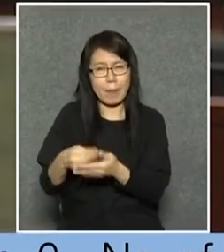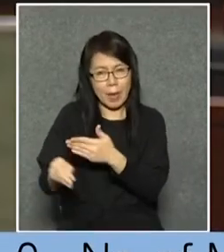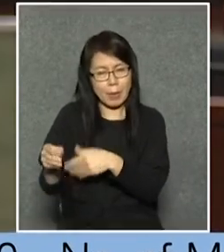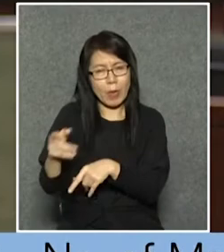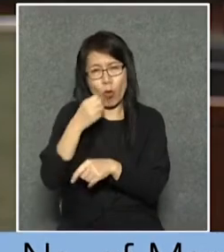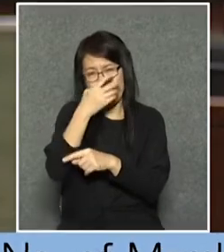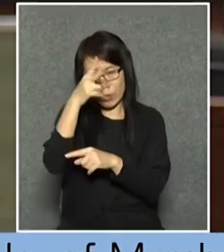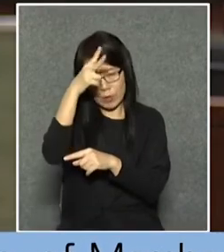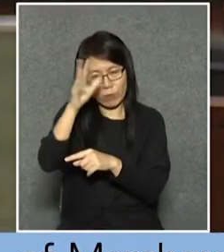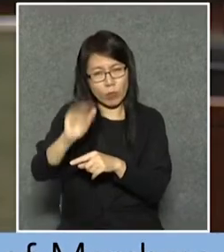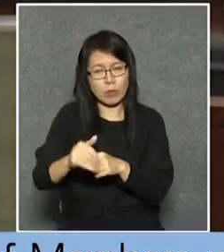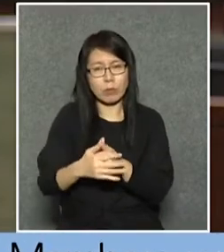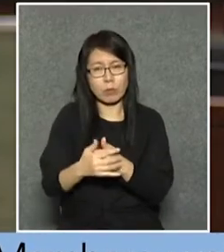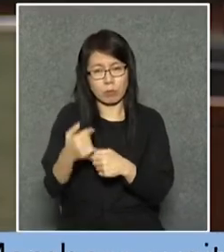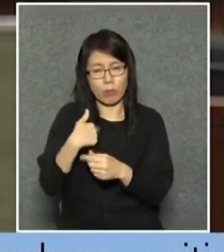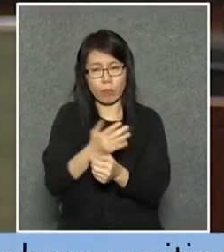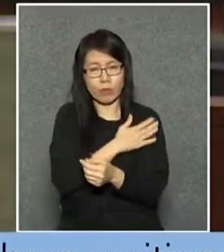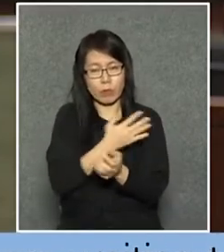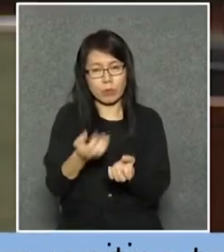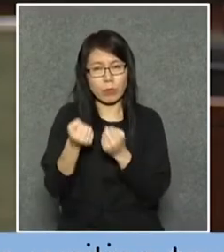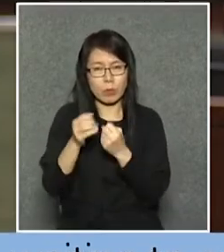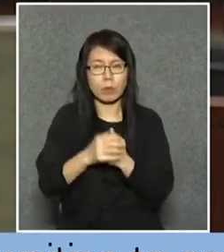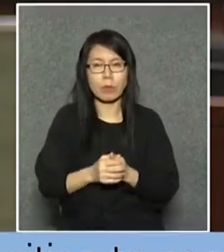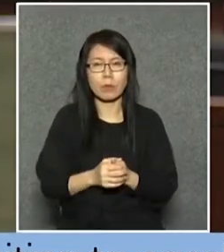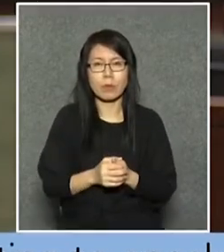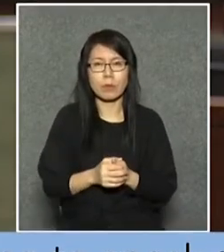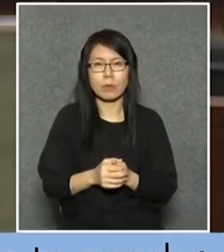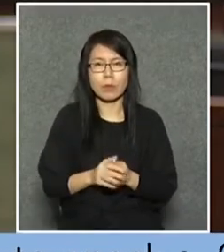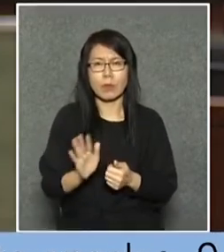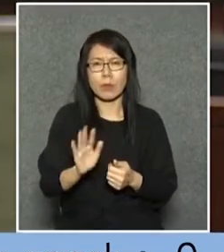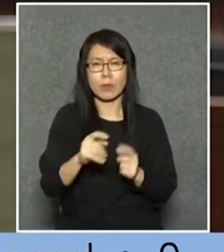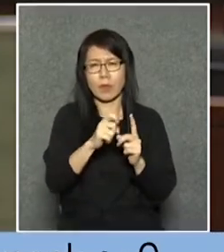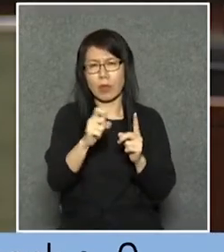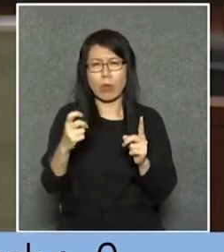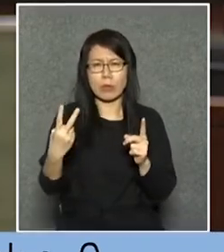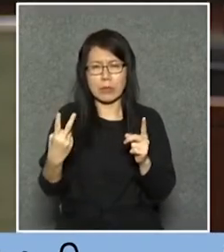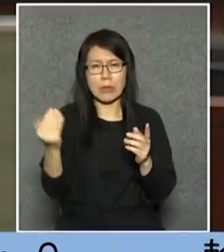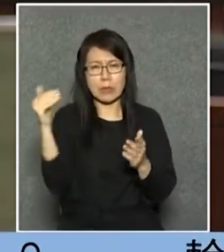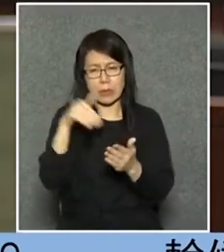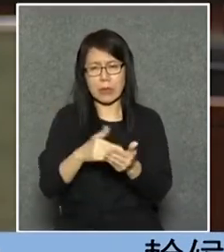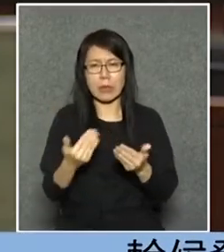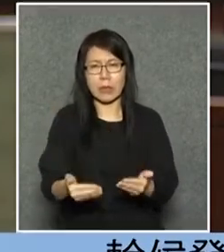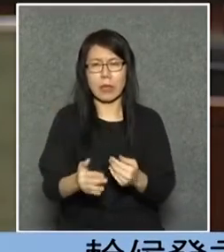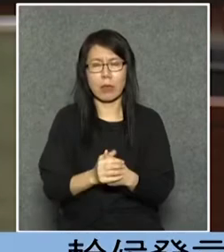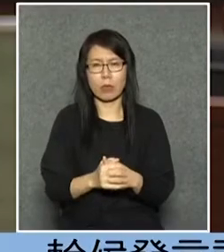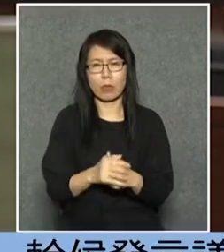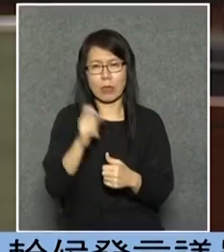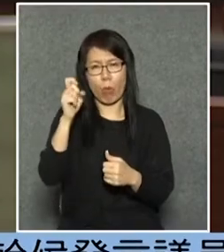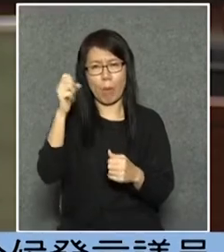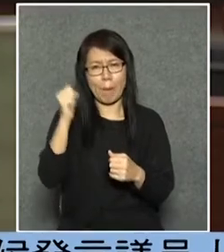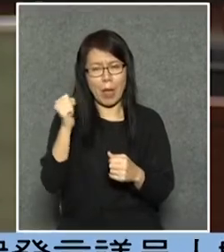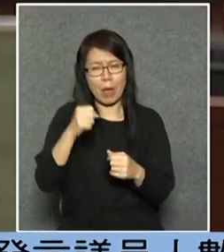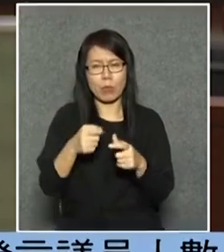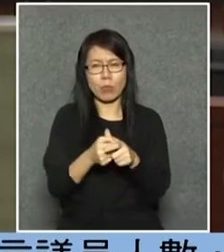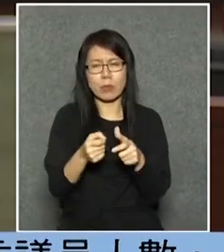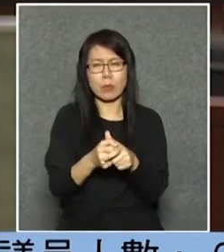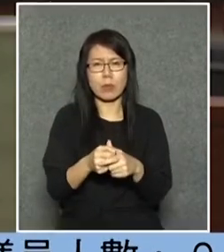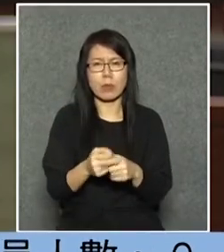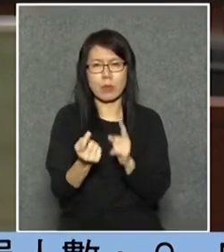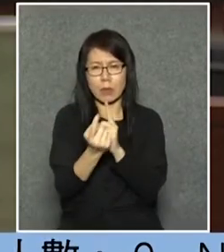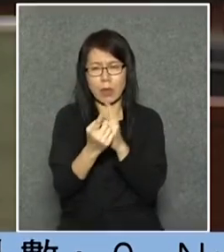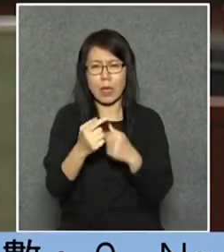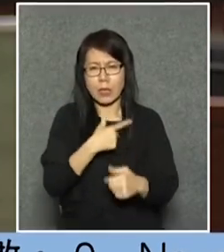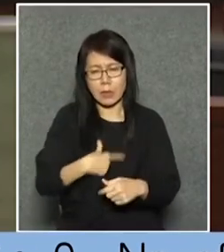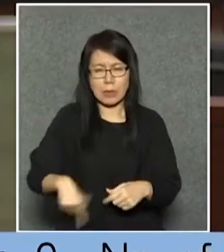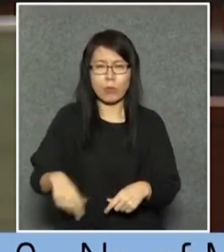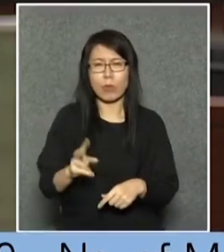它就無需要1992年從現在開始每次跟九巴士說的時候我們的議員